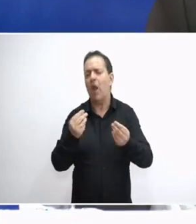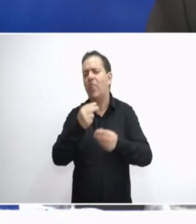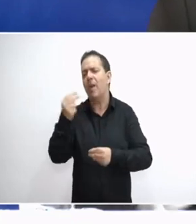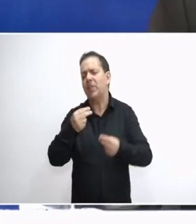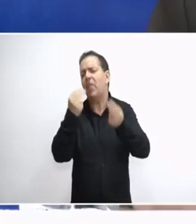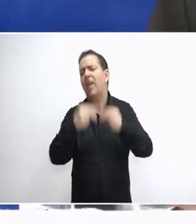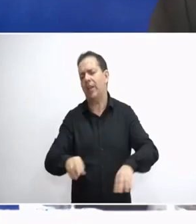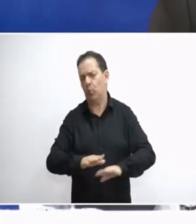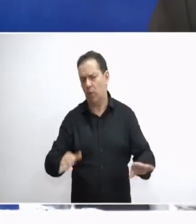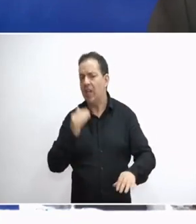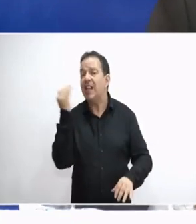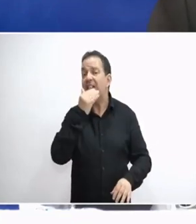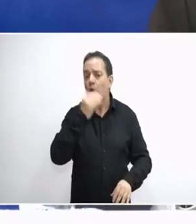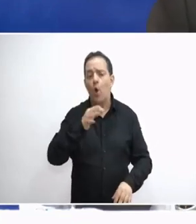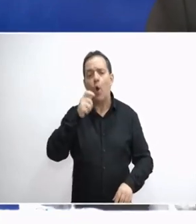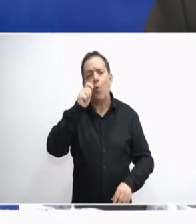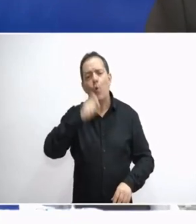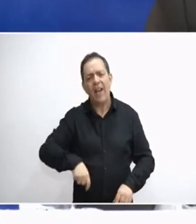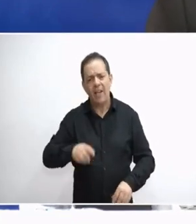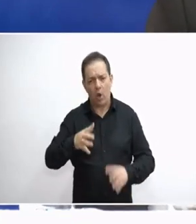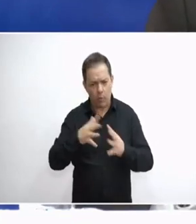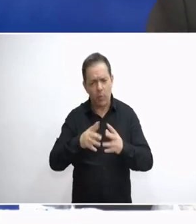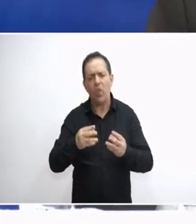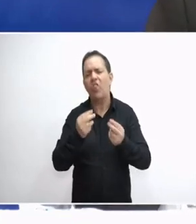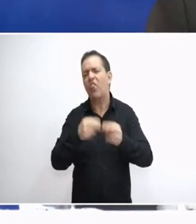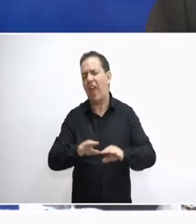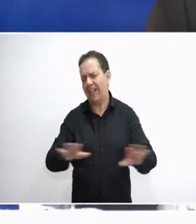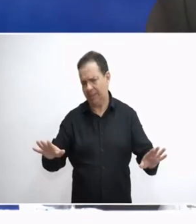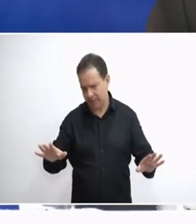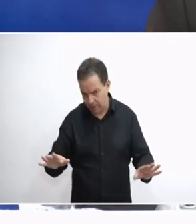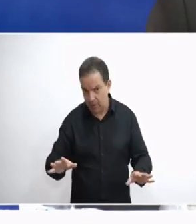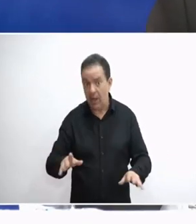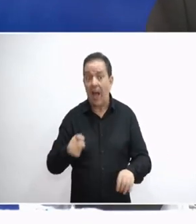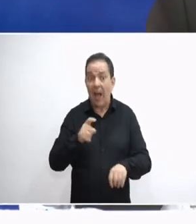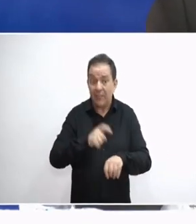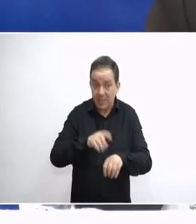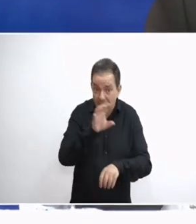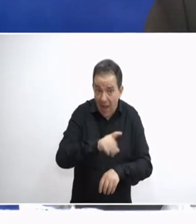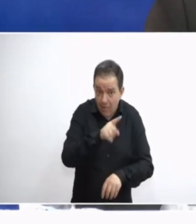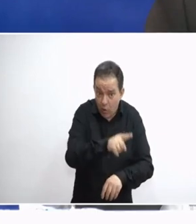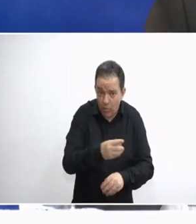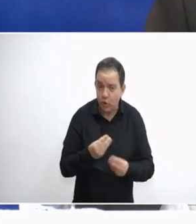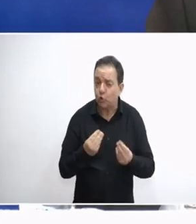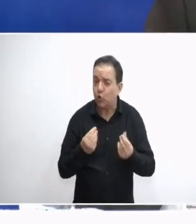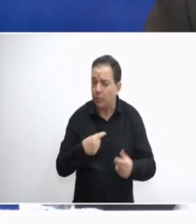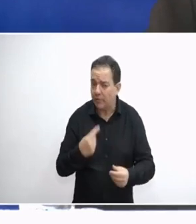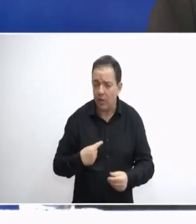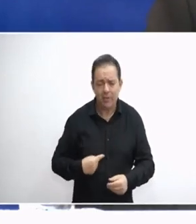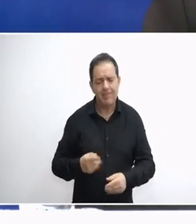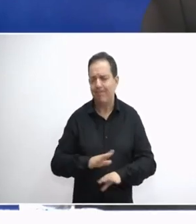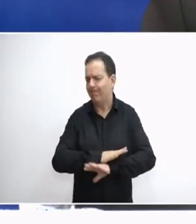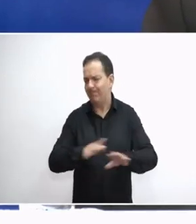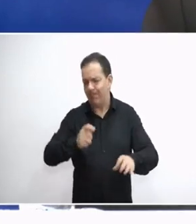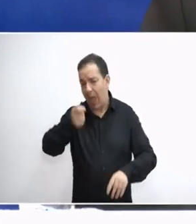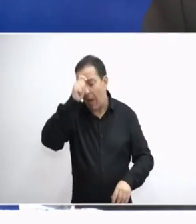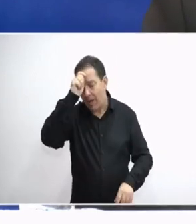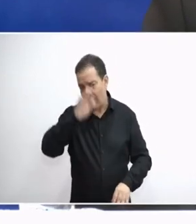Θεωρώ ότι θα λυθεί γρήγορα ο πολέμος στην Ουκρανία, αλλά η θέση της Ευρώπης αυτή τη στιγμή, αυτή τη στάση που παίρνει, όχι πραγματικά είναι ακαταλογιστή.